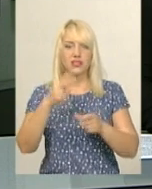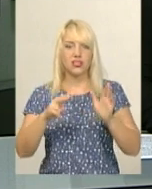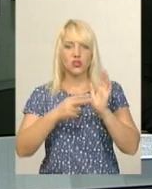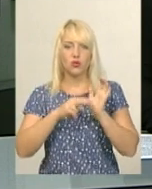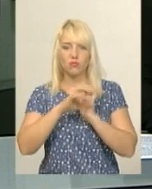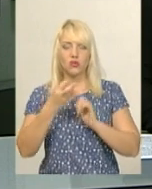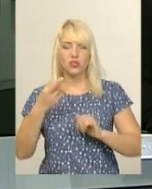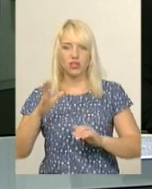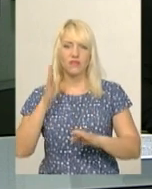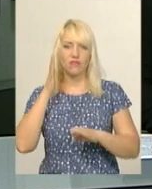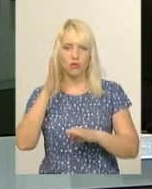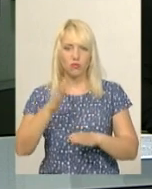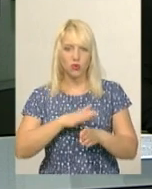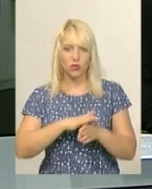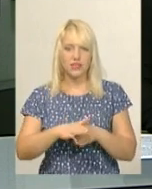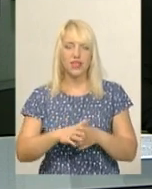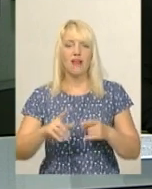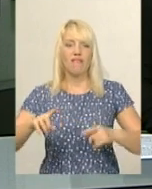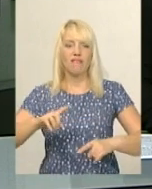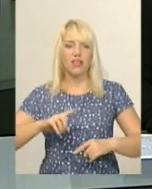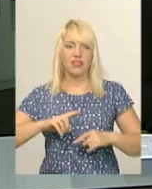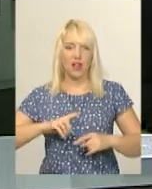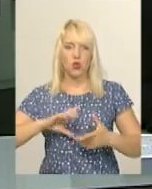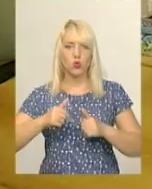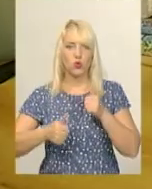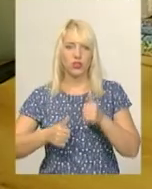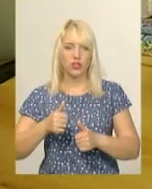відбудеться фінал турніру. Більше розповість Ярослава Антошевська.